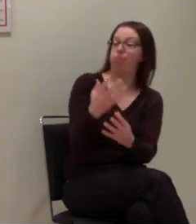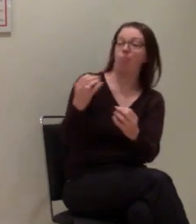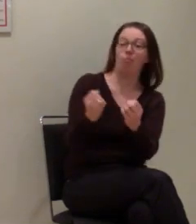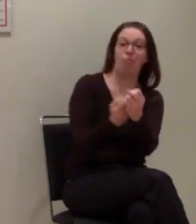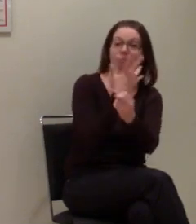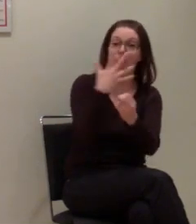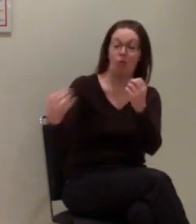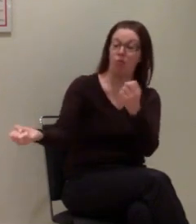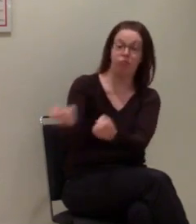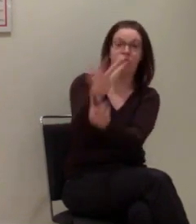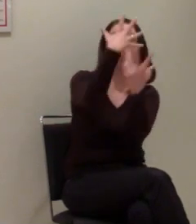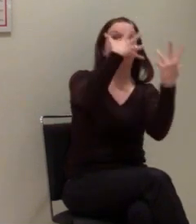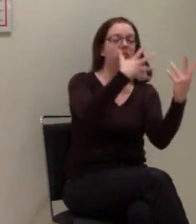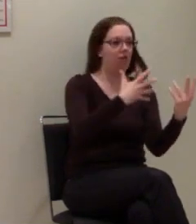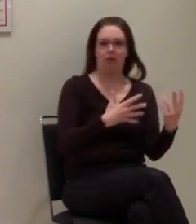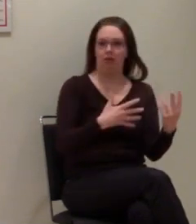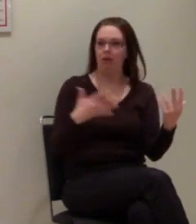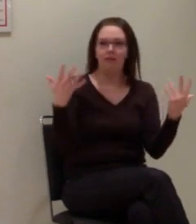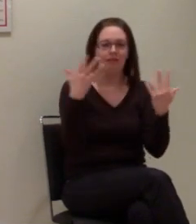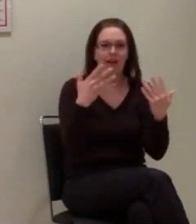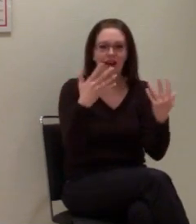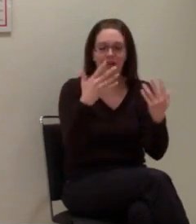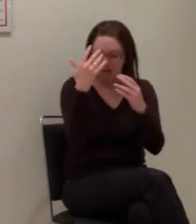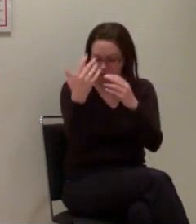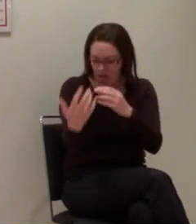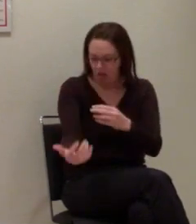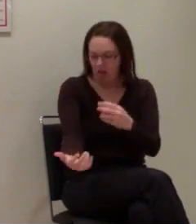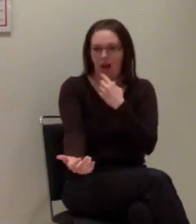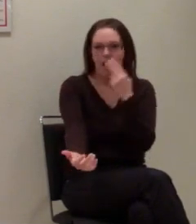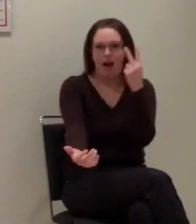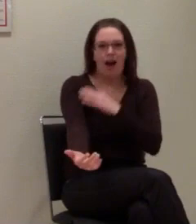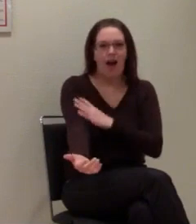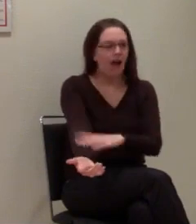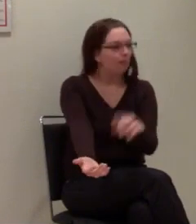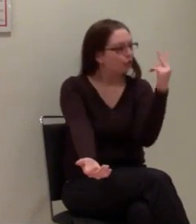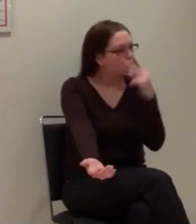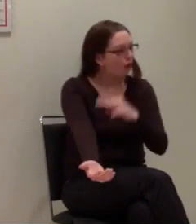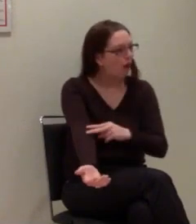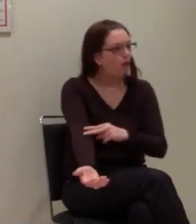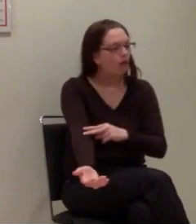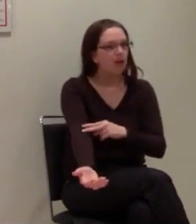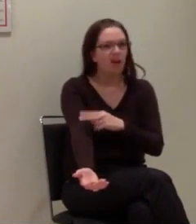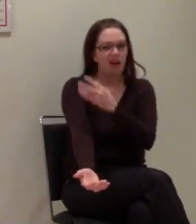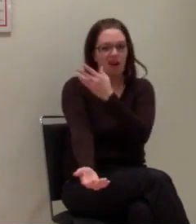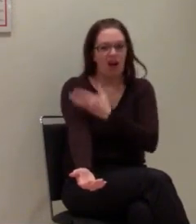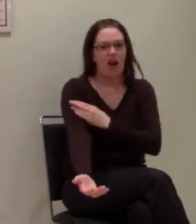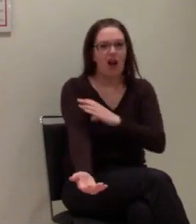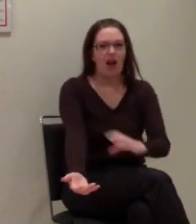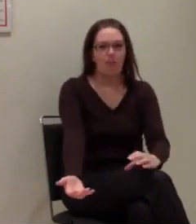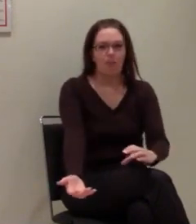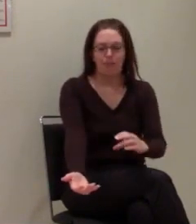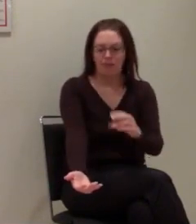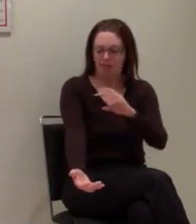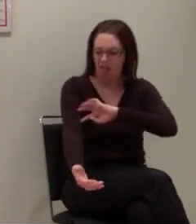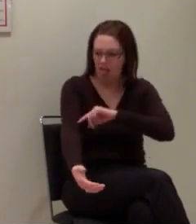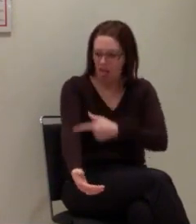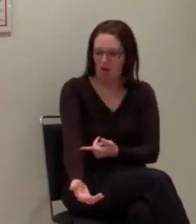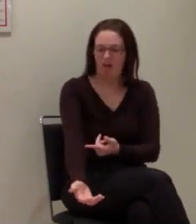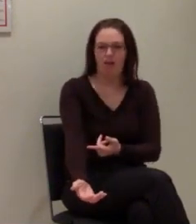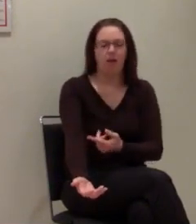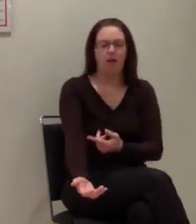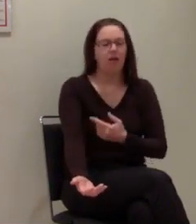vorbeiging vor das Gesicht und denke, was ist das? Und gucke runter zum Arm und habe gesehen, dass der Arm nicht mehr an seiner Stelle war. Dass es ein Riesenloch war im Arm.